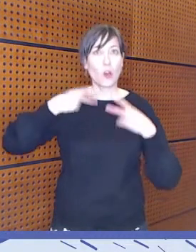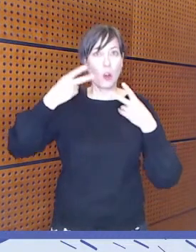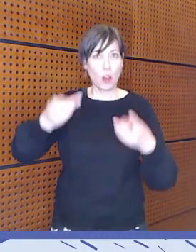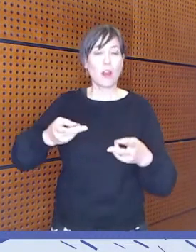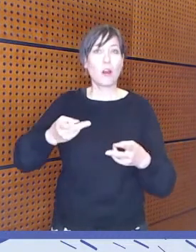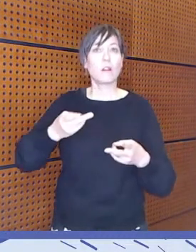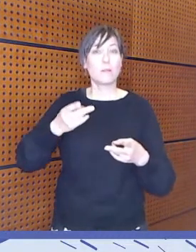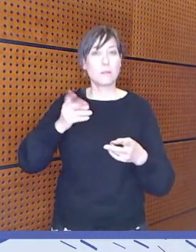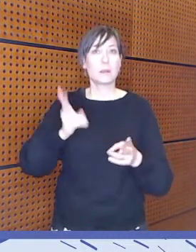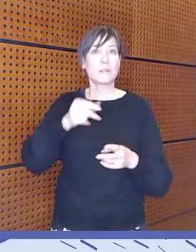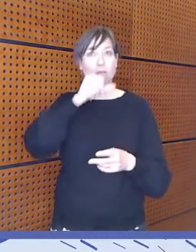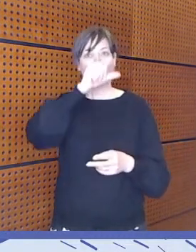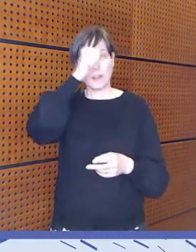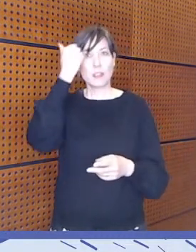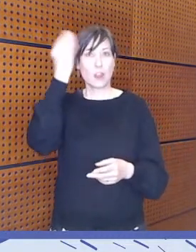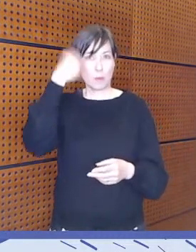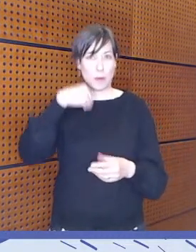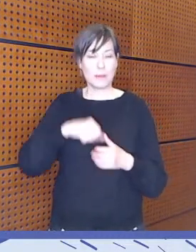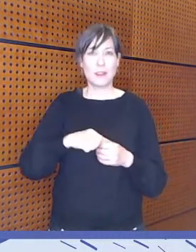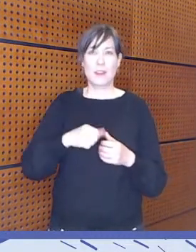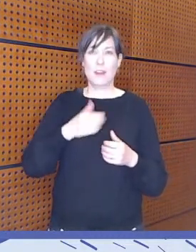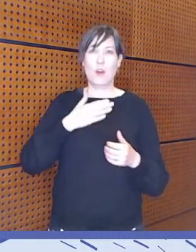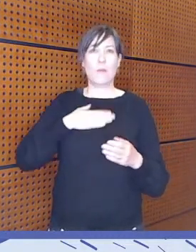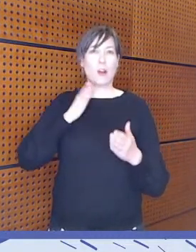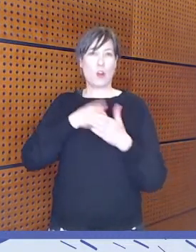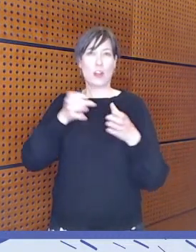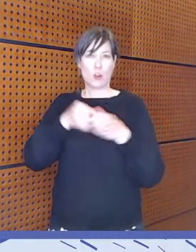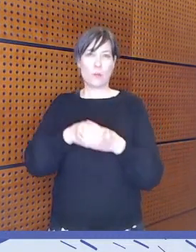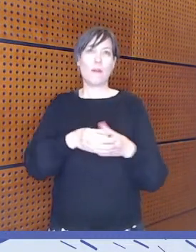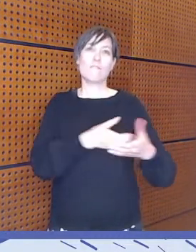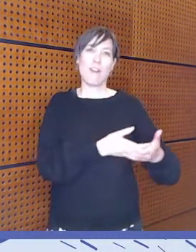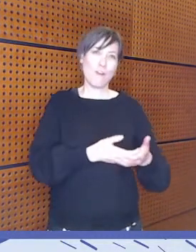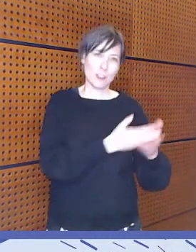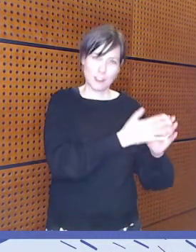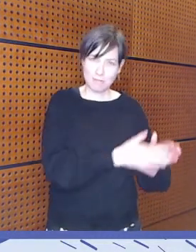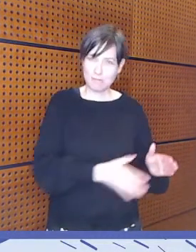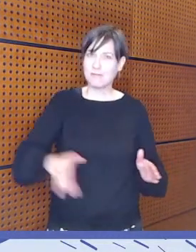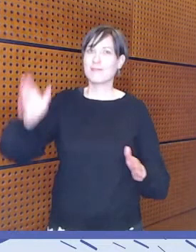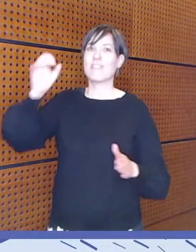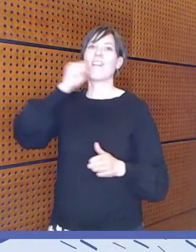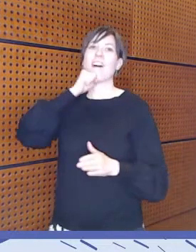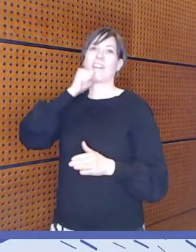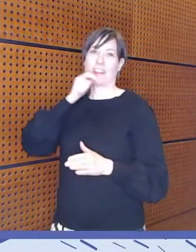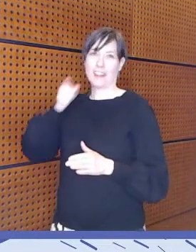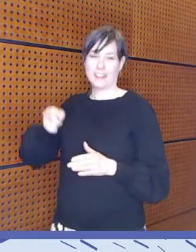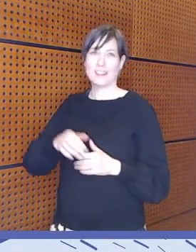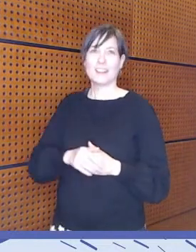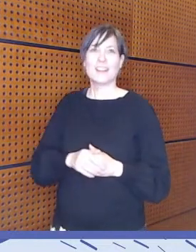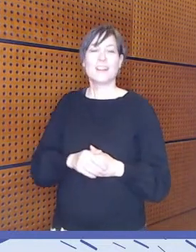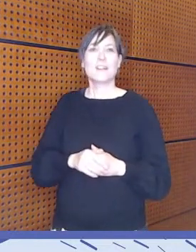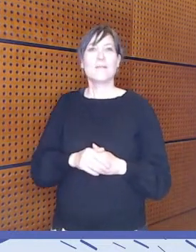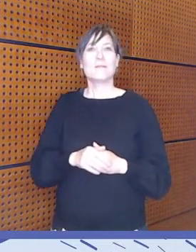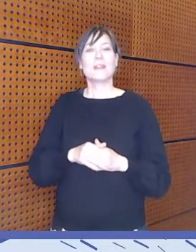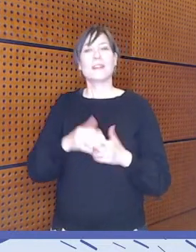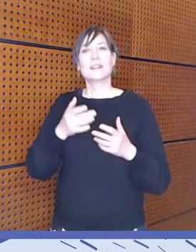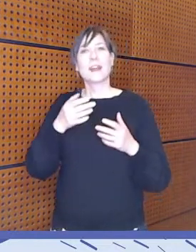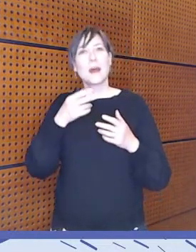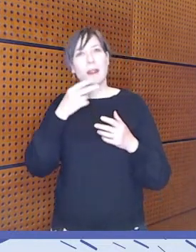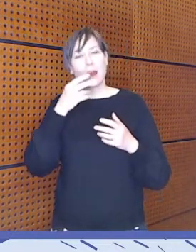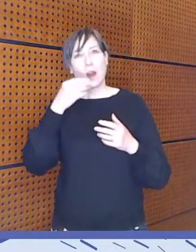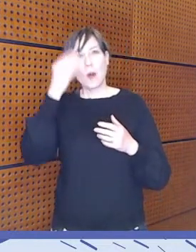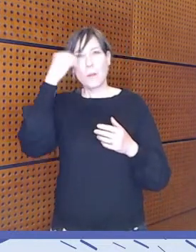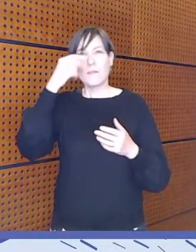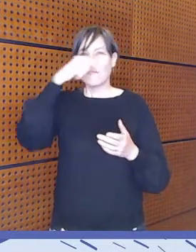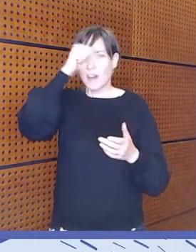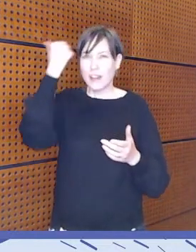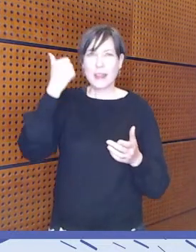Meidän kohderyhmä on vauvasta vaariin, joten se myös vaihtelee hyvin paljon, miten se näyttäytyy. Mutta toki saavutettavuus